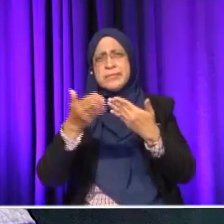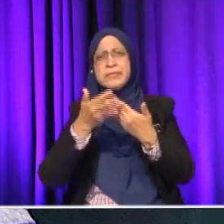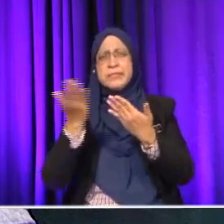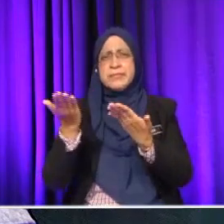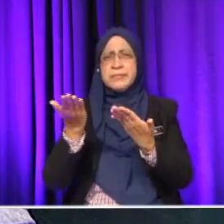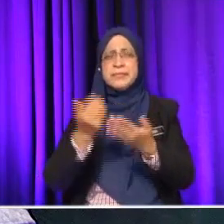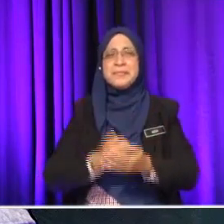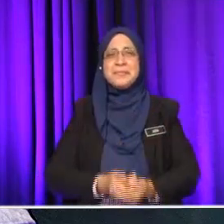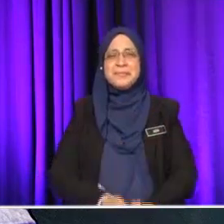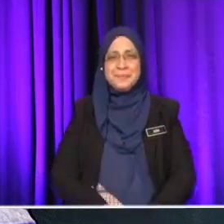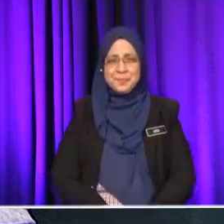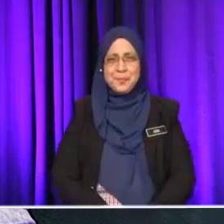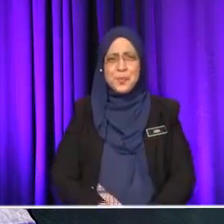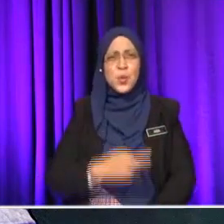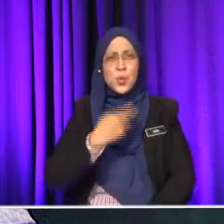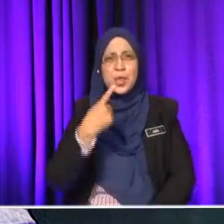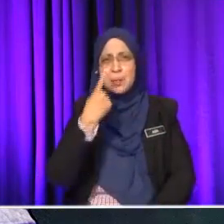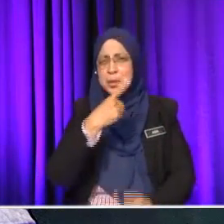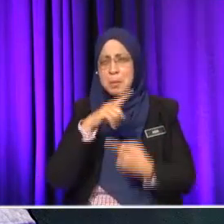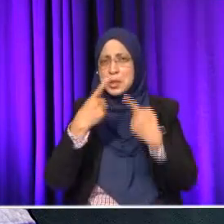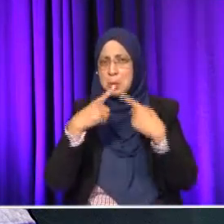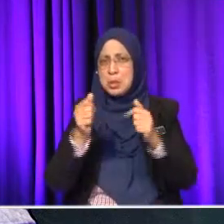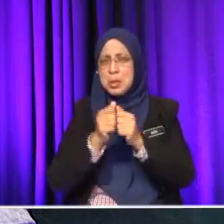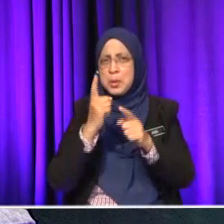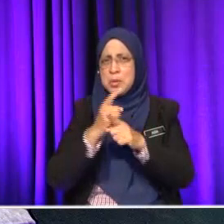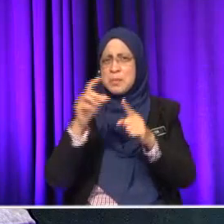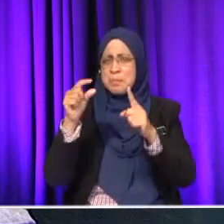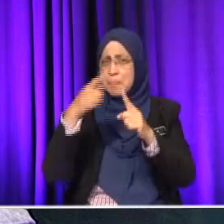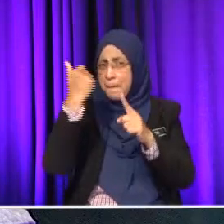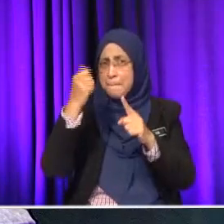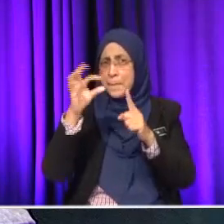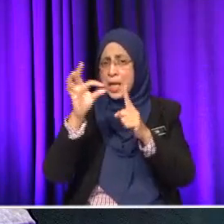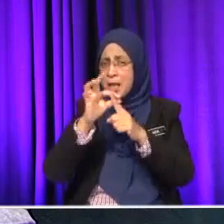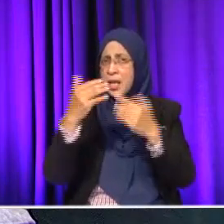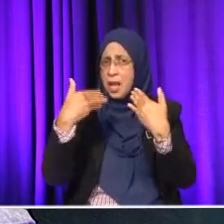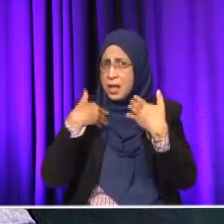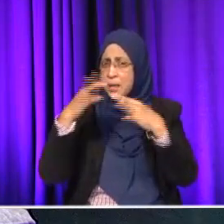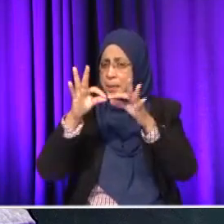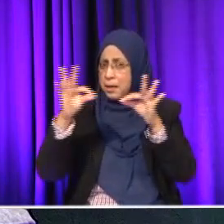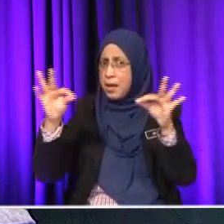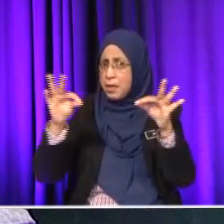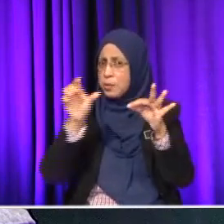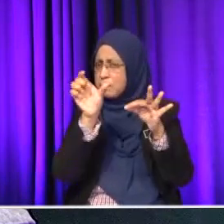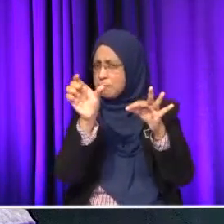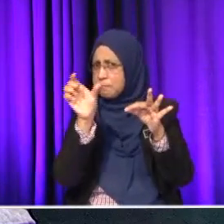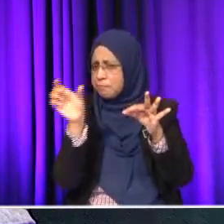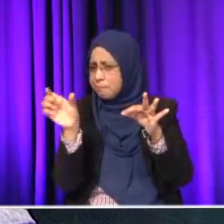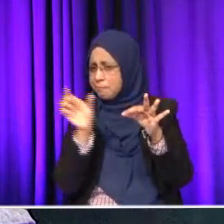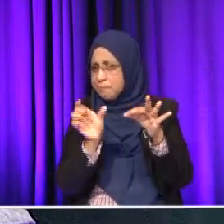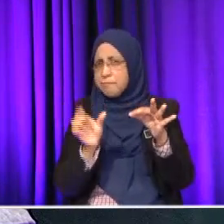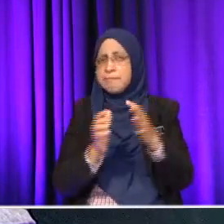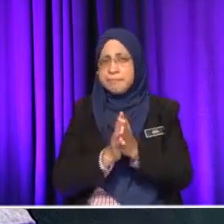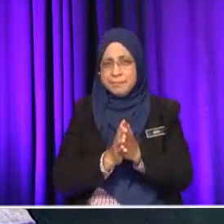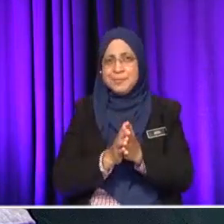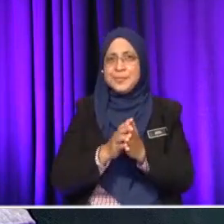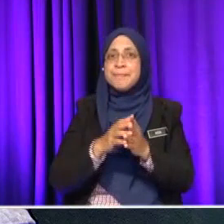Oh, kagumnya. Sayang sekali. Jawapan nampak situ, cikgu. Baik. Itu dia. Contoh soalan untuk kertas satu bagian